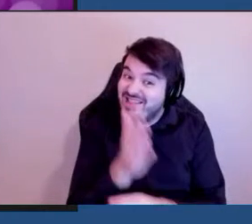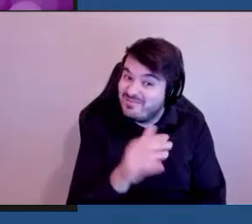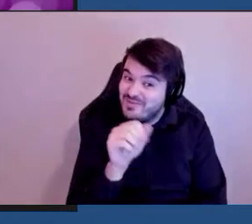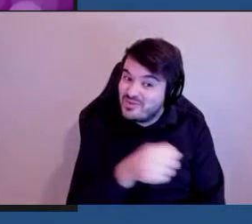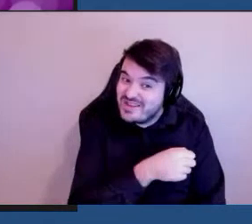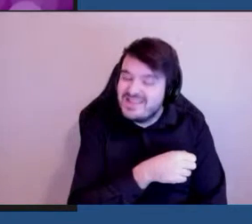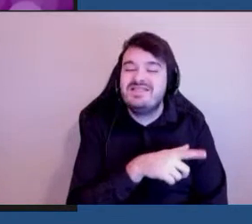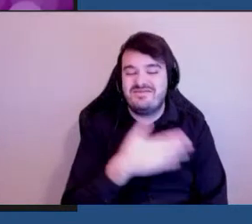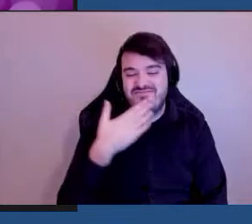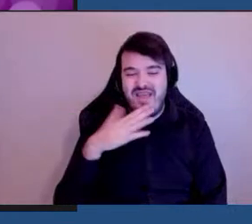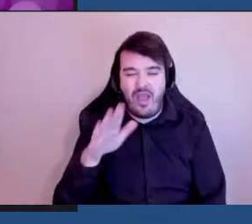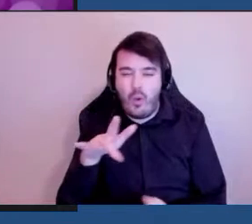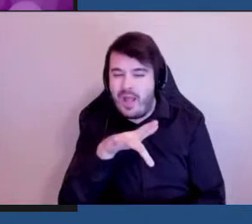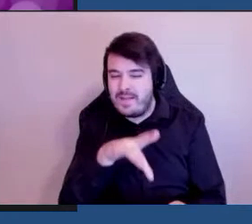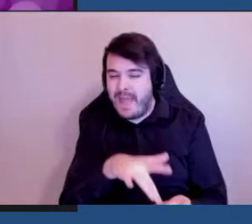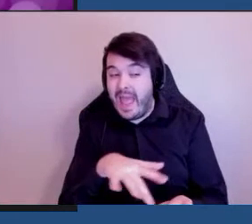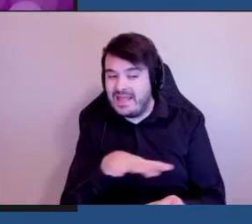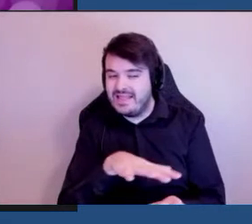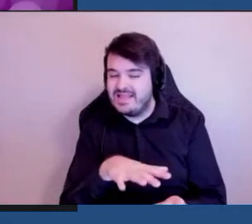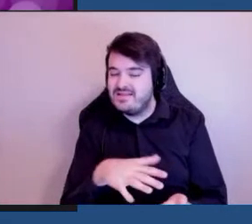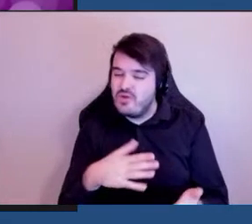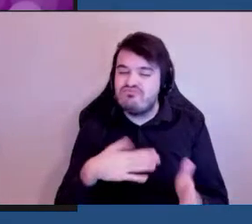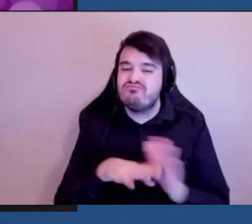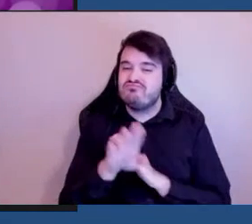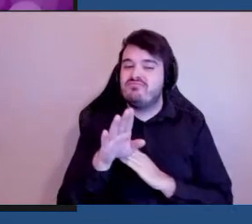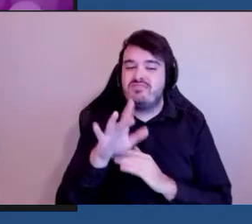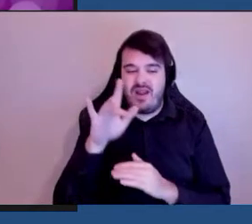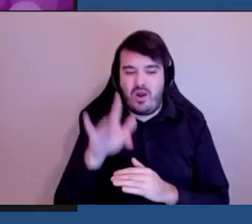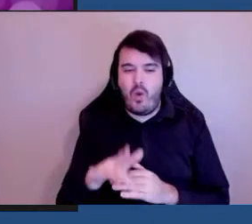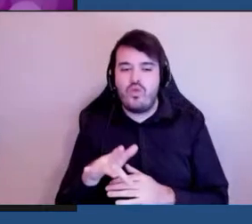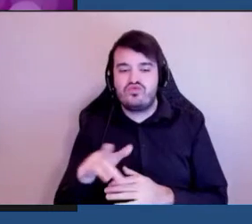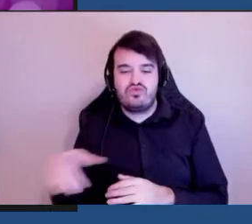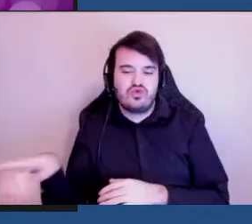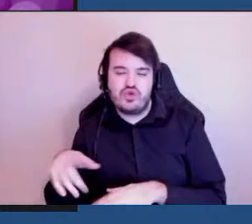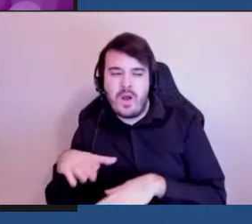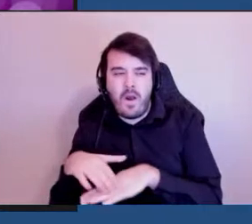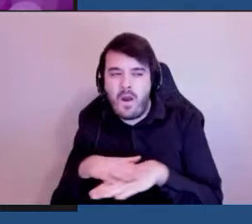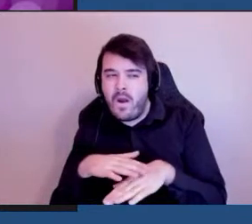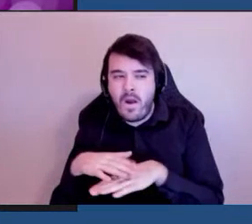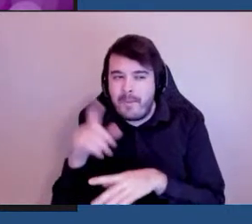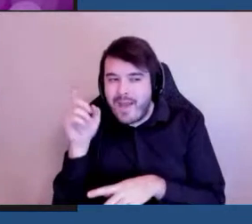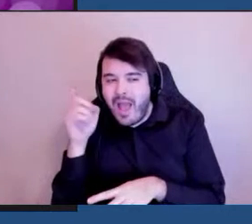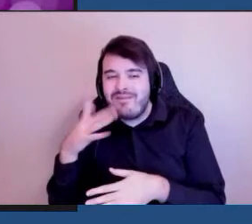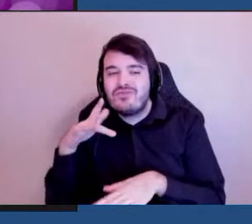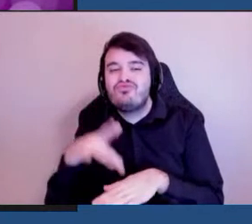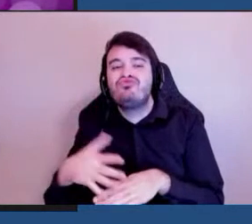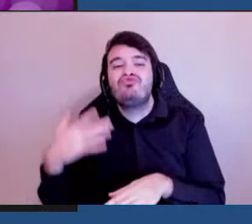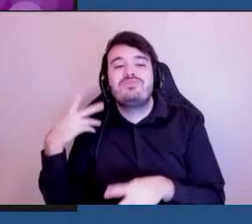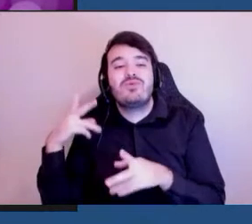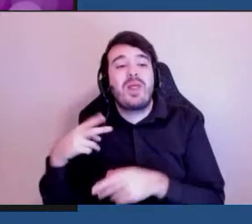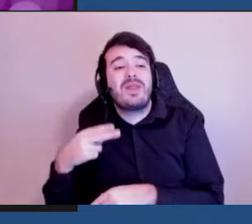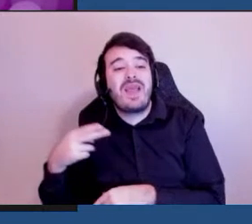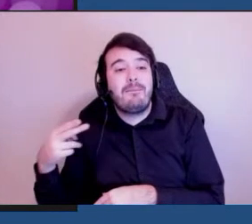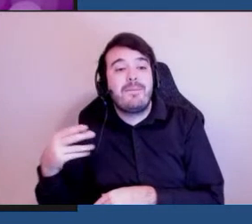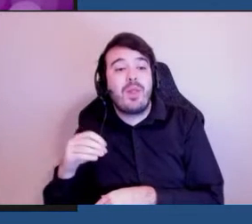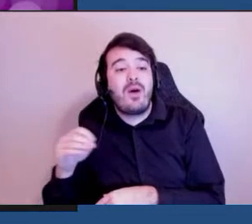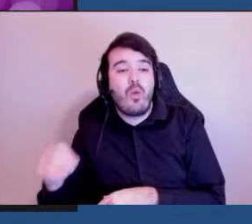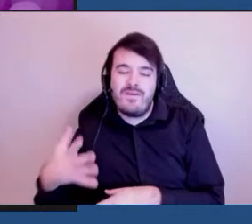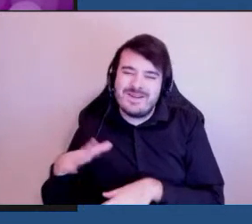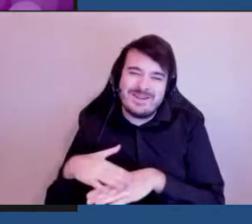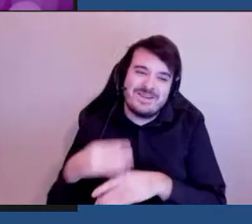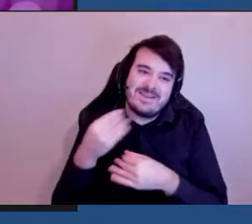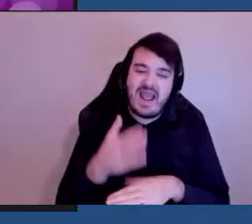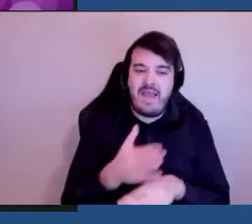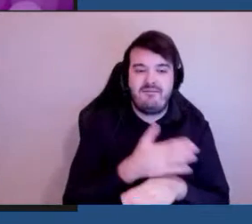un meilleur espace parce que ça a été façonné par les expériences des gens vivant avec des handicaps à Ottawa. Ça